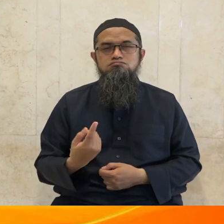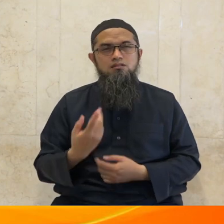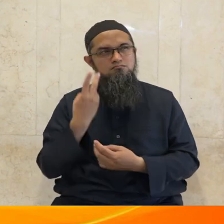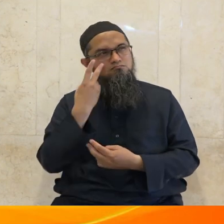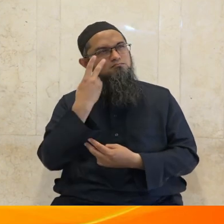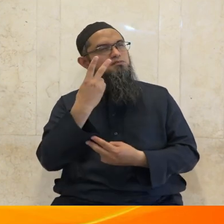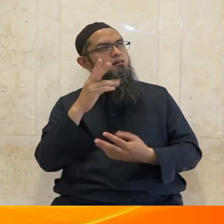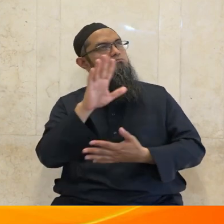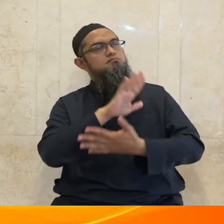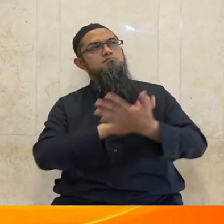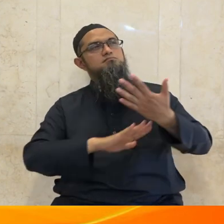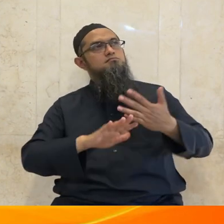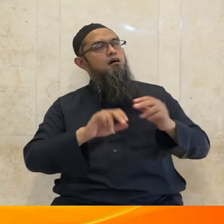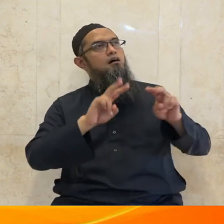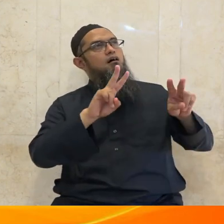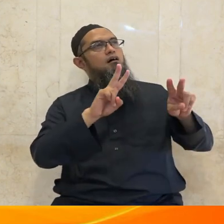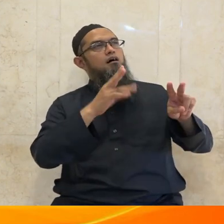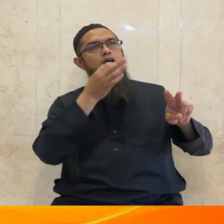keluarlah ungkapan